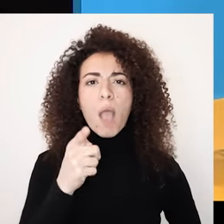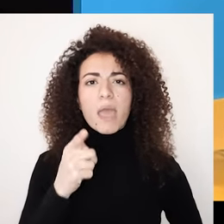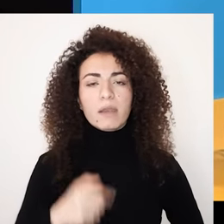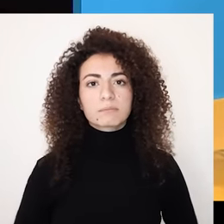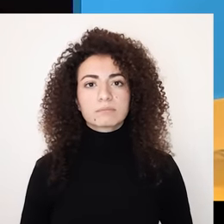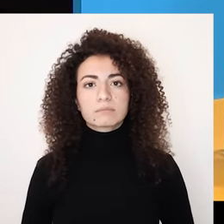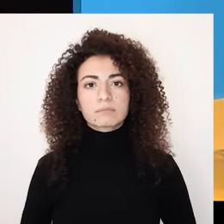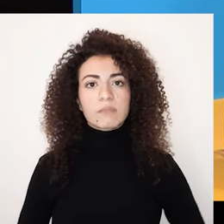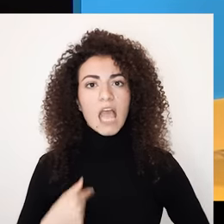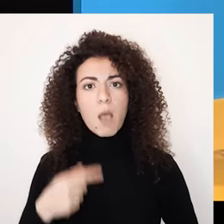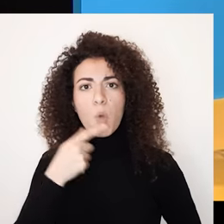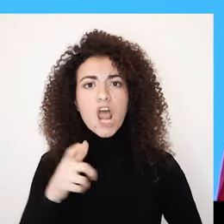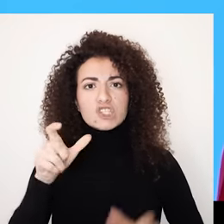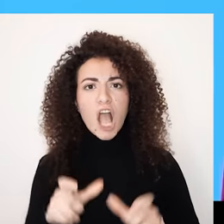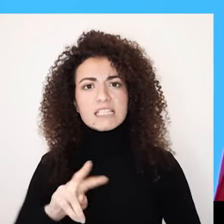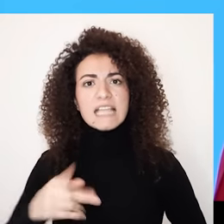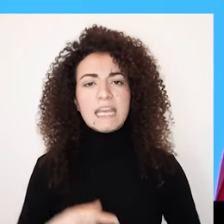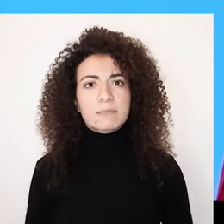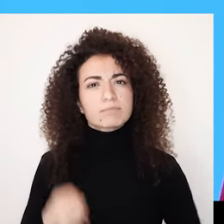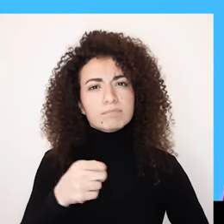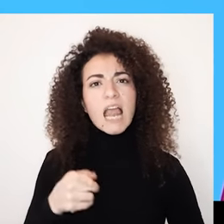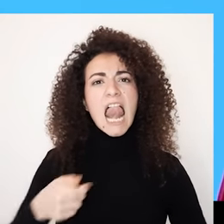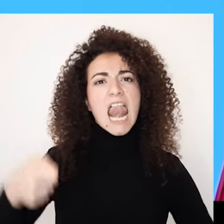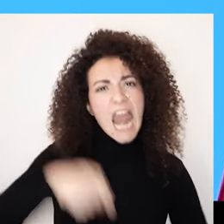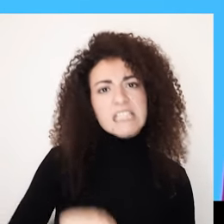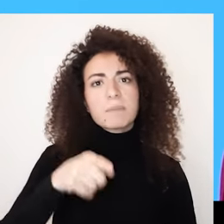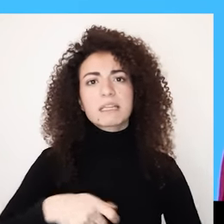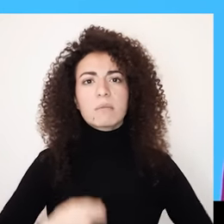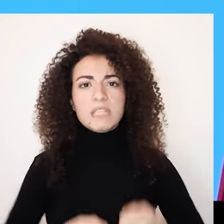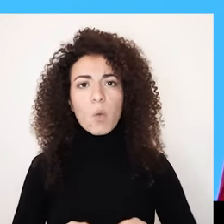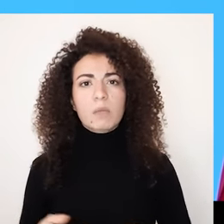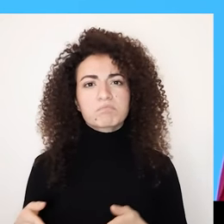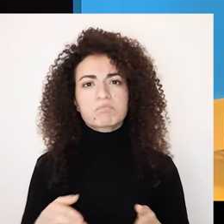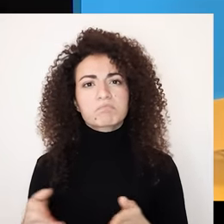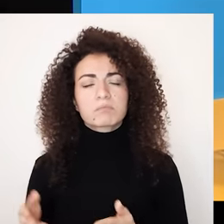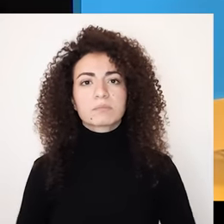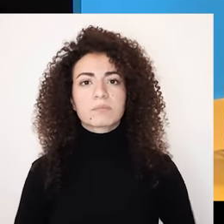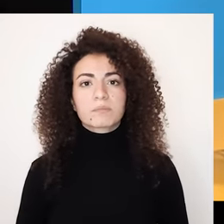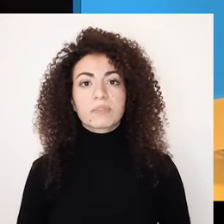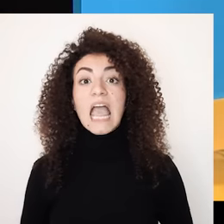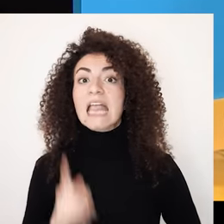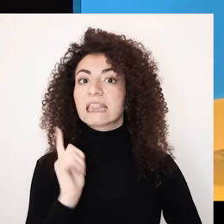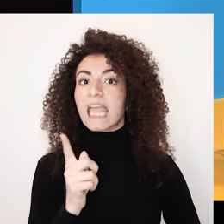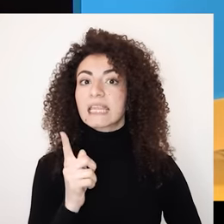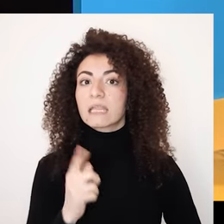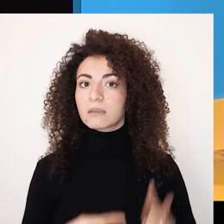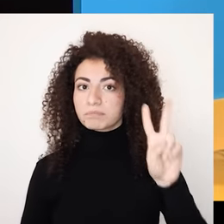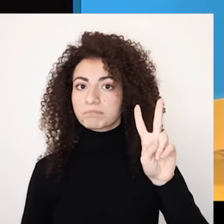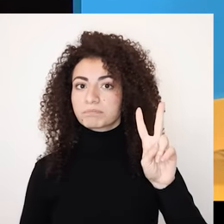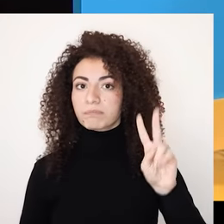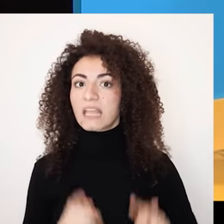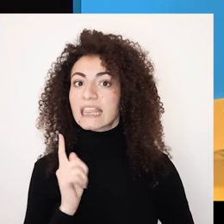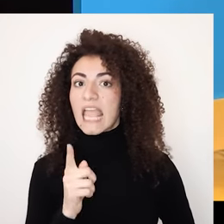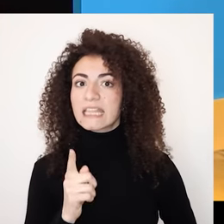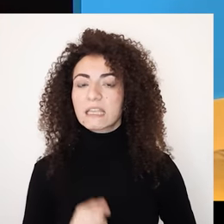أي فرض الأمور على شخص آخر كالقول مثلاً عليك أن تعمل كذا أو تكون كذا التهديدات المباشرة أو الغير مباشرة